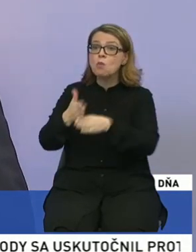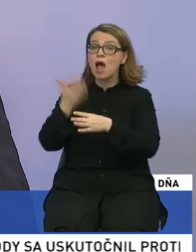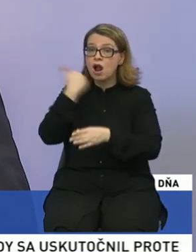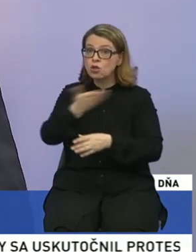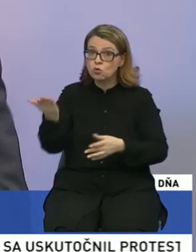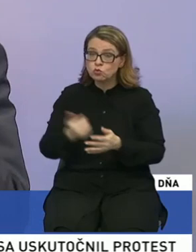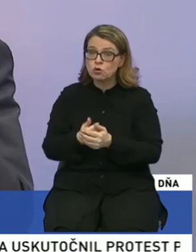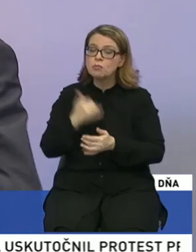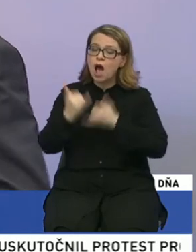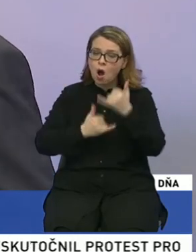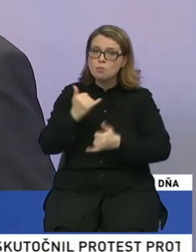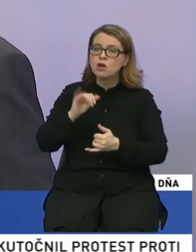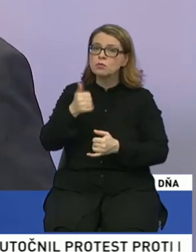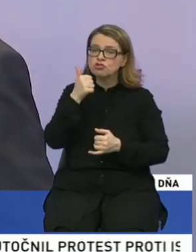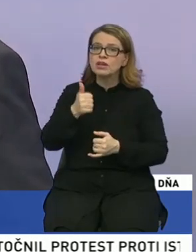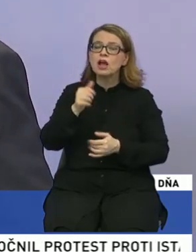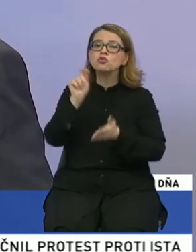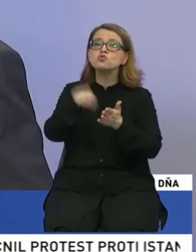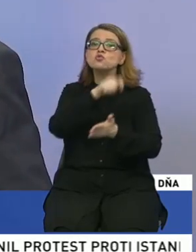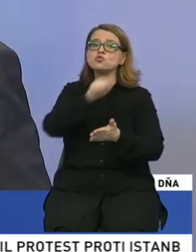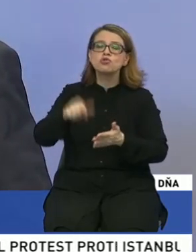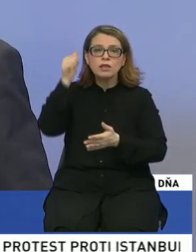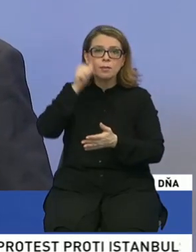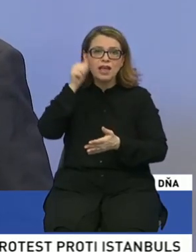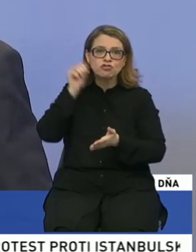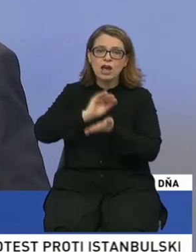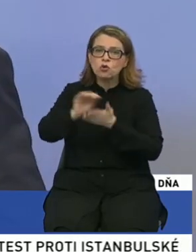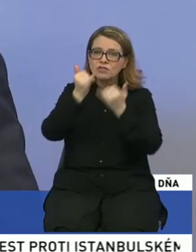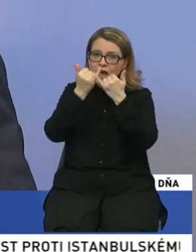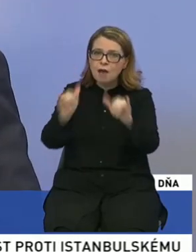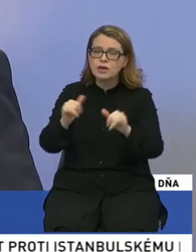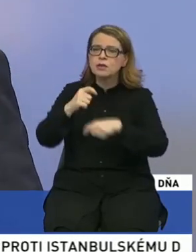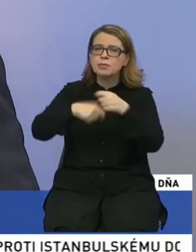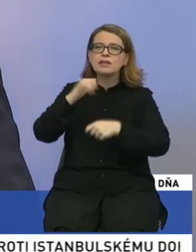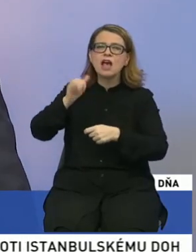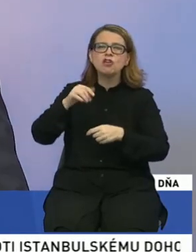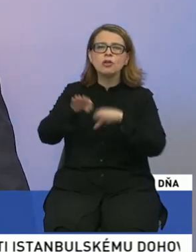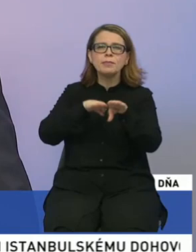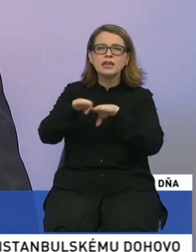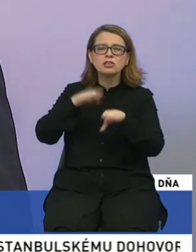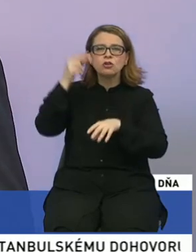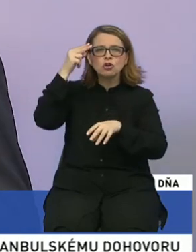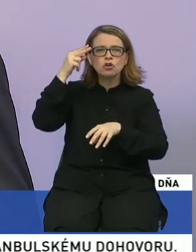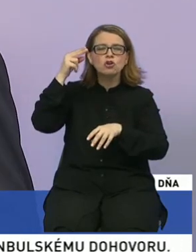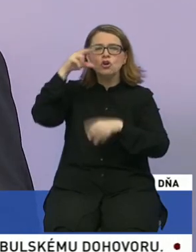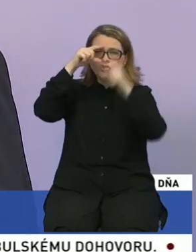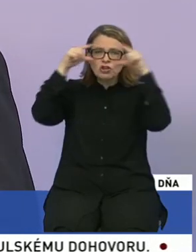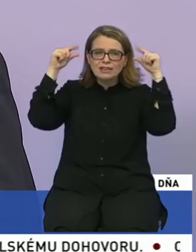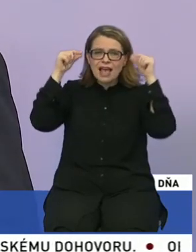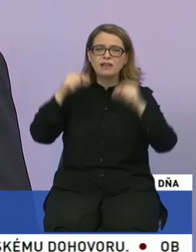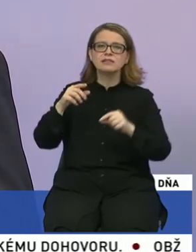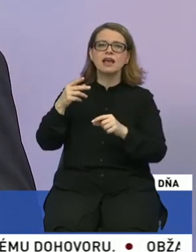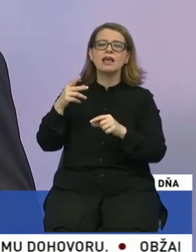A opakujeme ešte raz. Napríklad zrušenie Mečiarových amnestí, práca ešte ministerky Žitňanské a potom Gábora Gála. To všetko